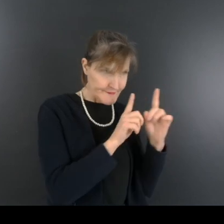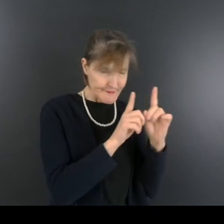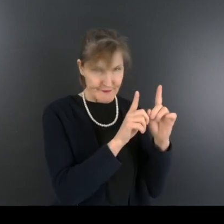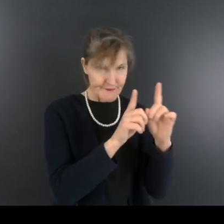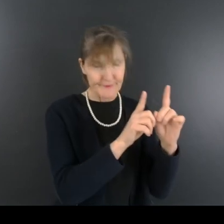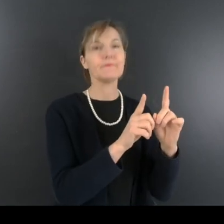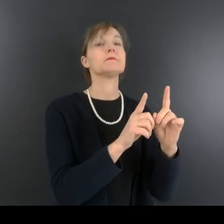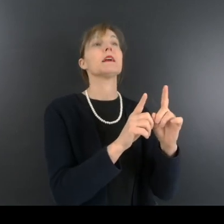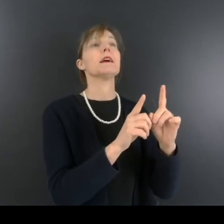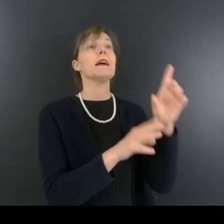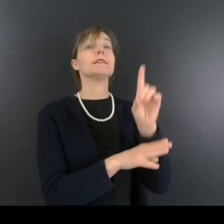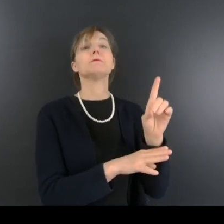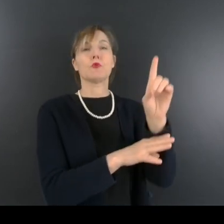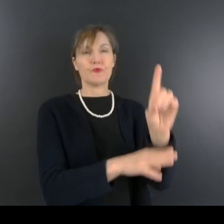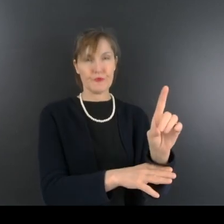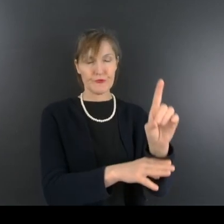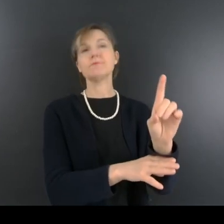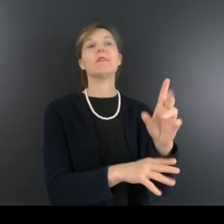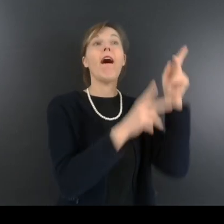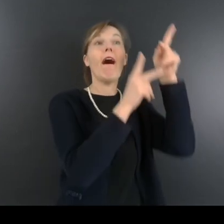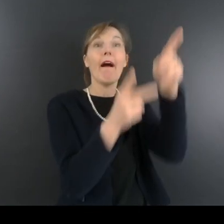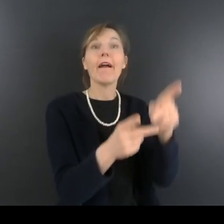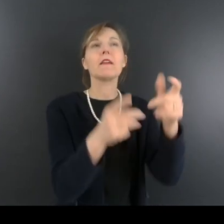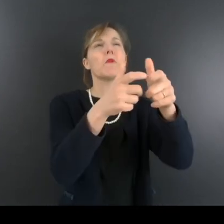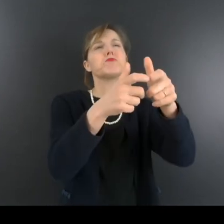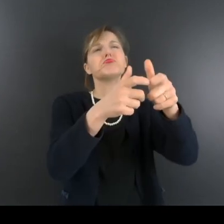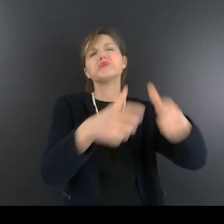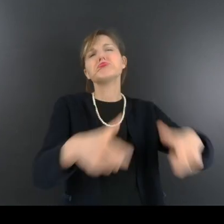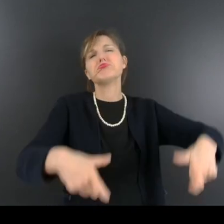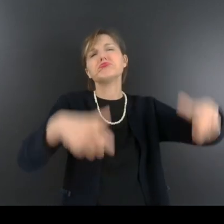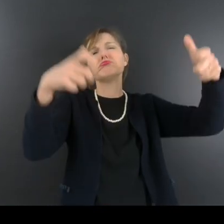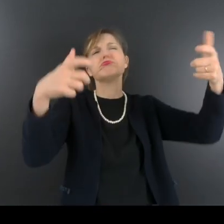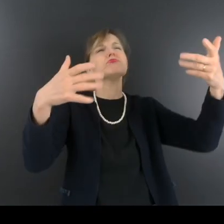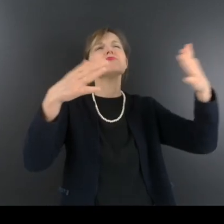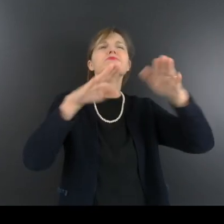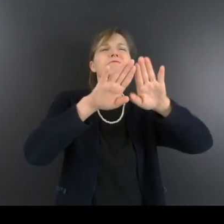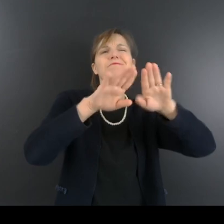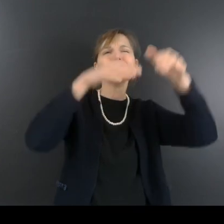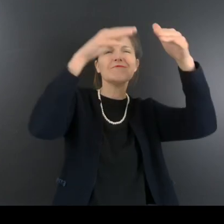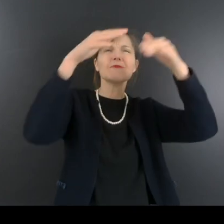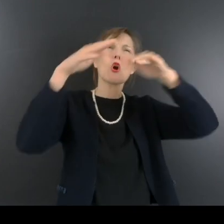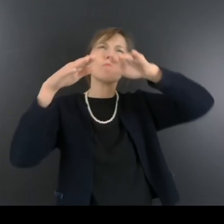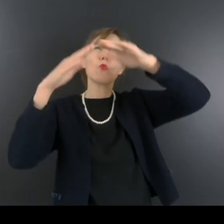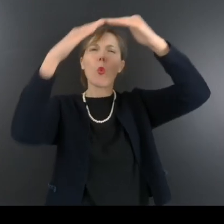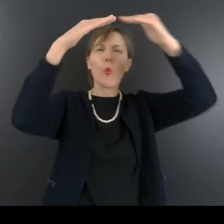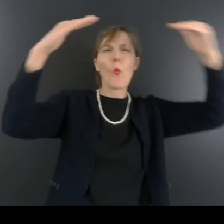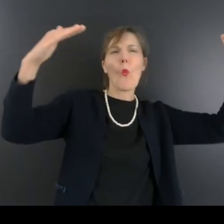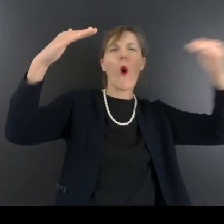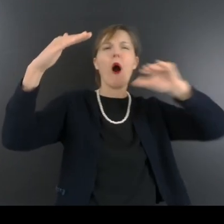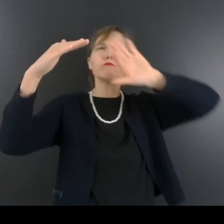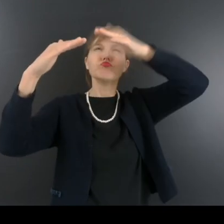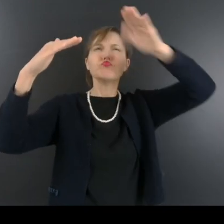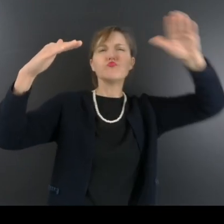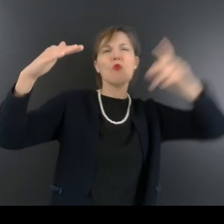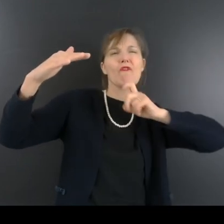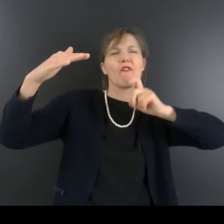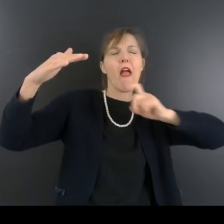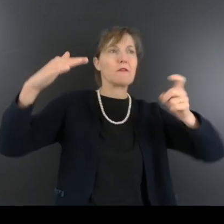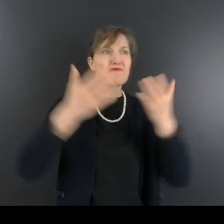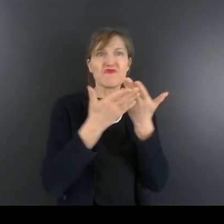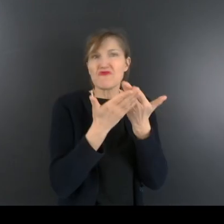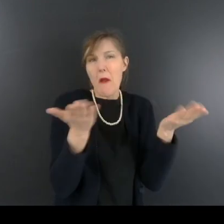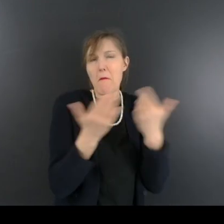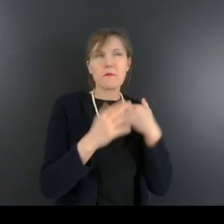bâtisse en briques peintes à la chaux et recouverte d'un toit de tôle ondulé. Instant d'extrême